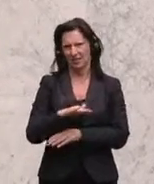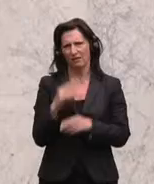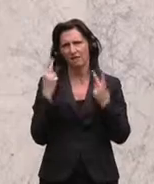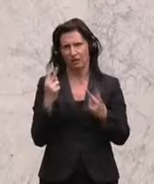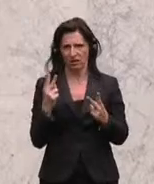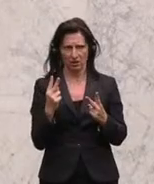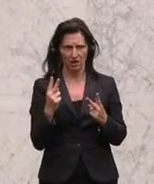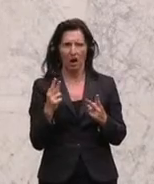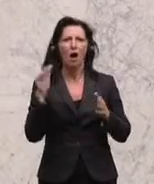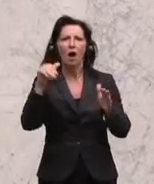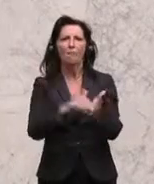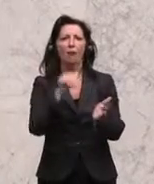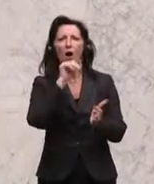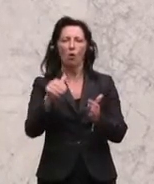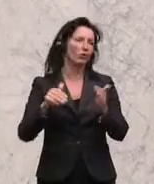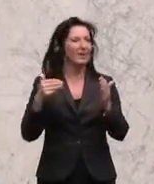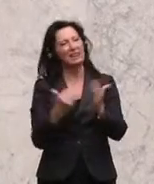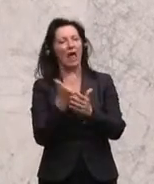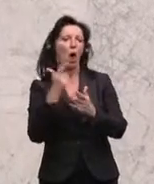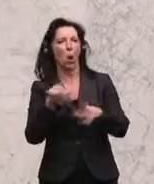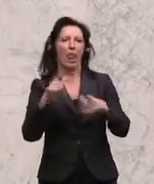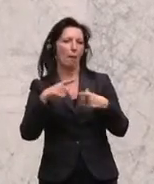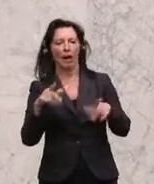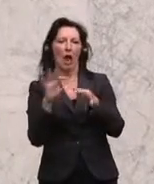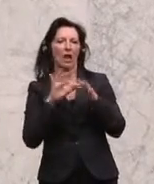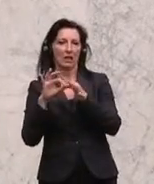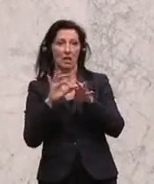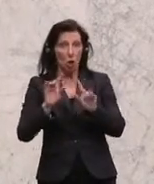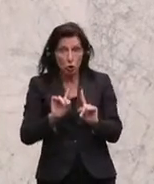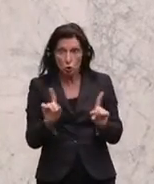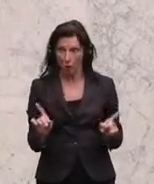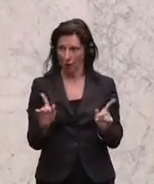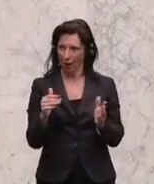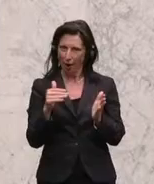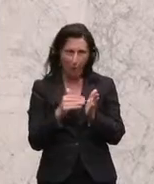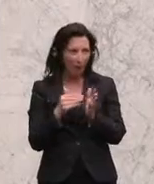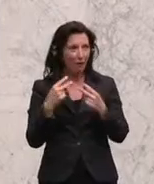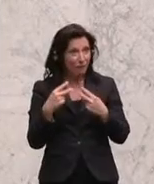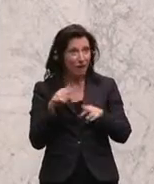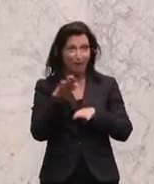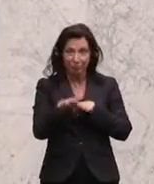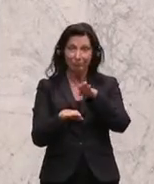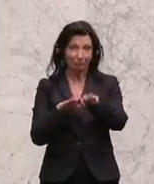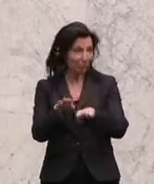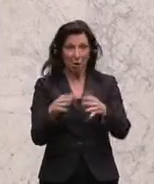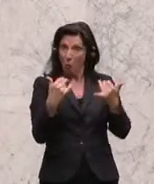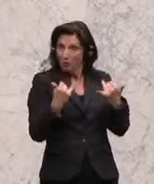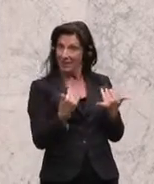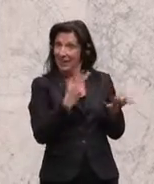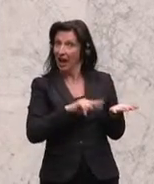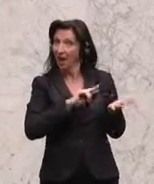brauchen keine neoliberale Dschungelgesellschaft, sondern wir brauchen ein Weitergehen. Und das ist der Garant. Davon sind wir alle